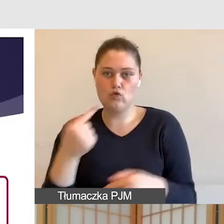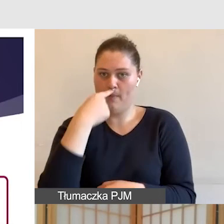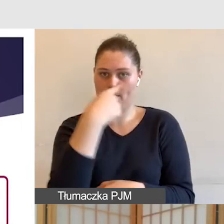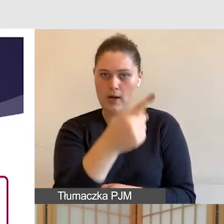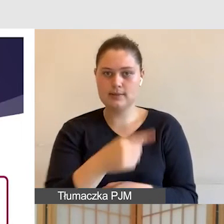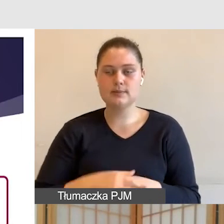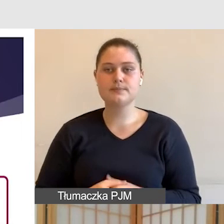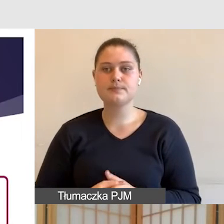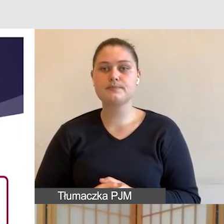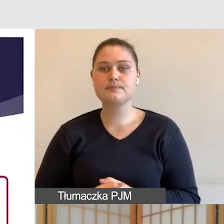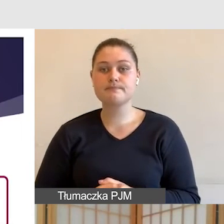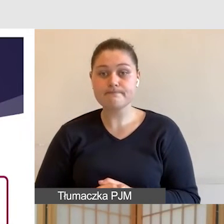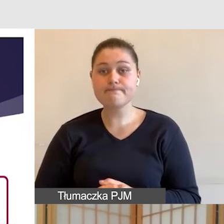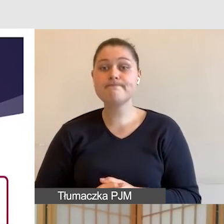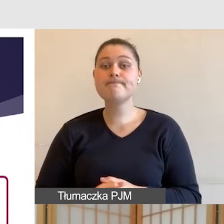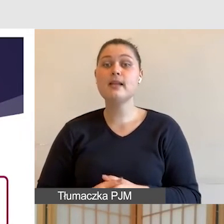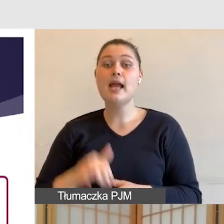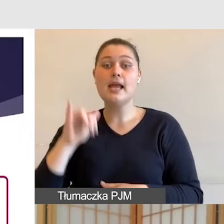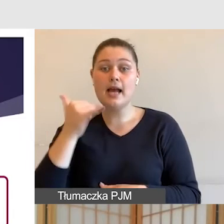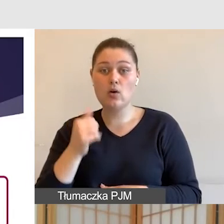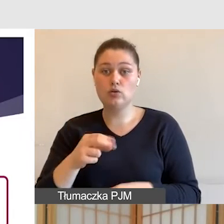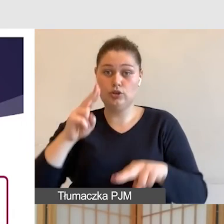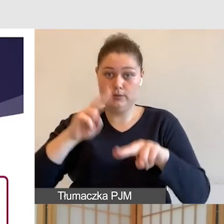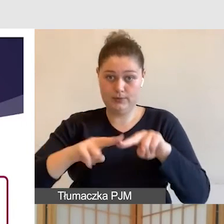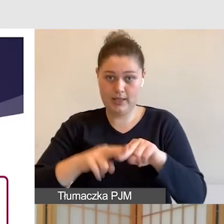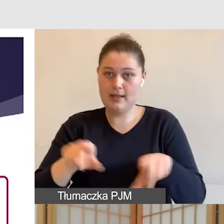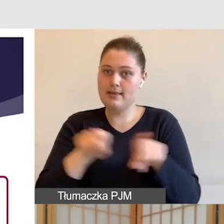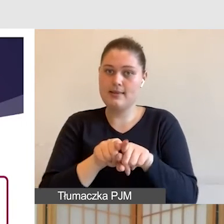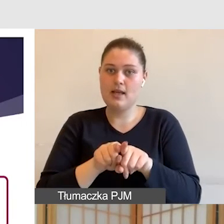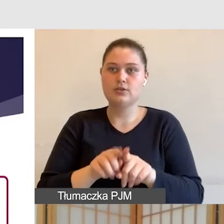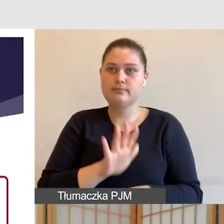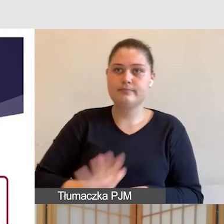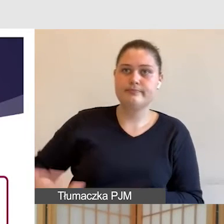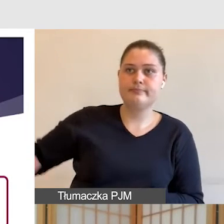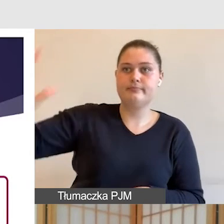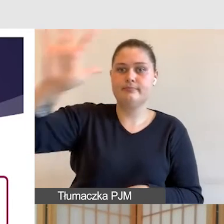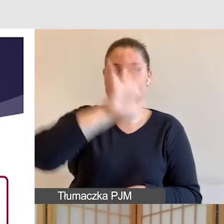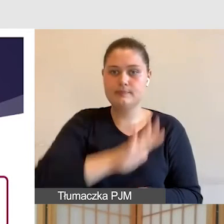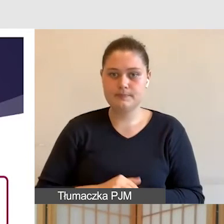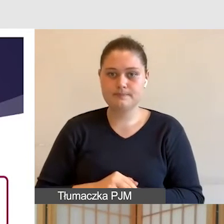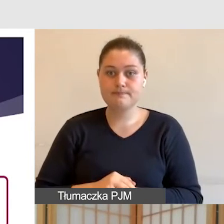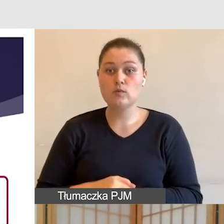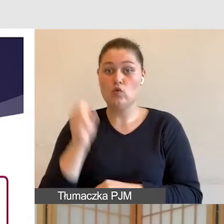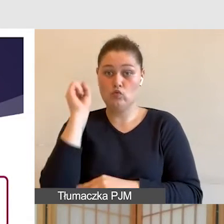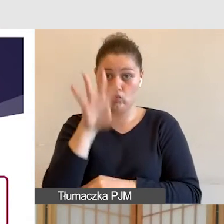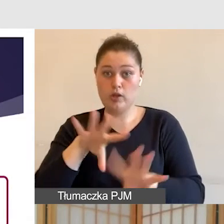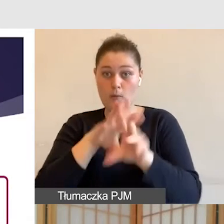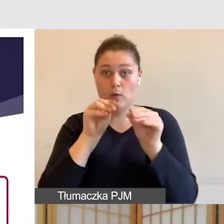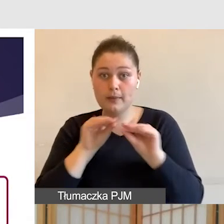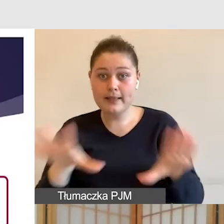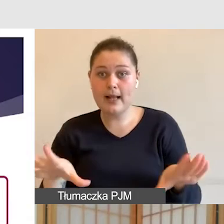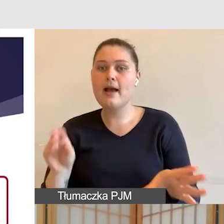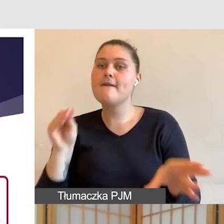sprzętu i otoczenia, to przede wszystkim, proszę Państwa, tak jak wspomniałam, rzutnik multimedialny i ekran, to jest bardzo ważny